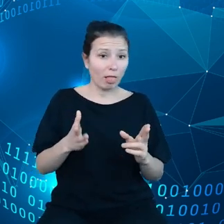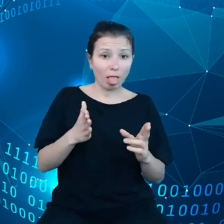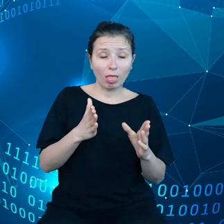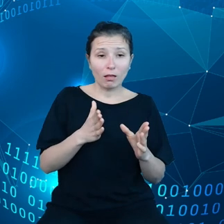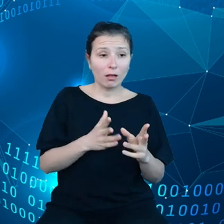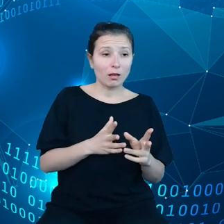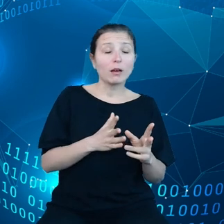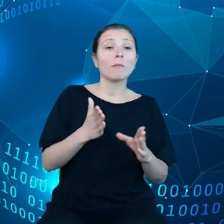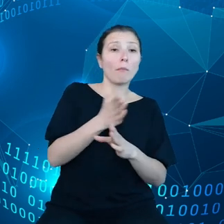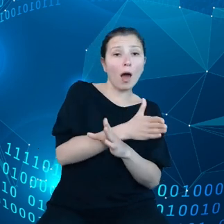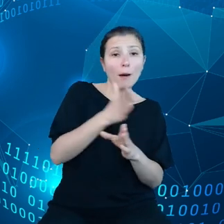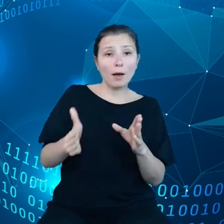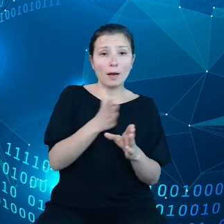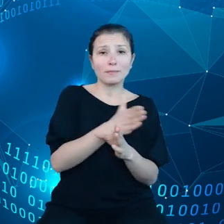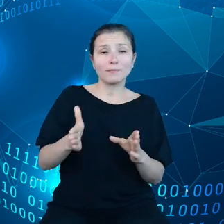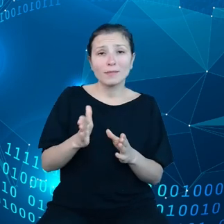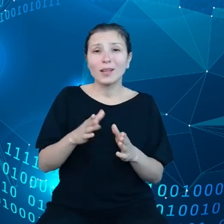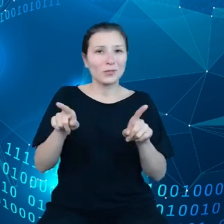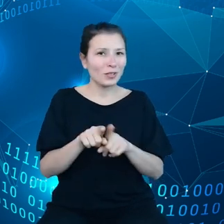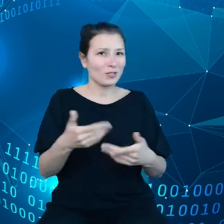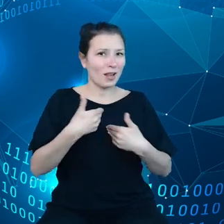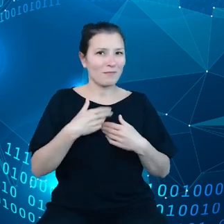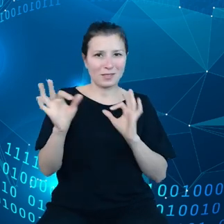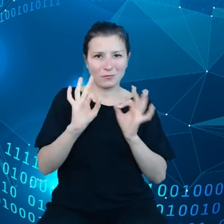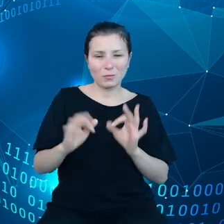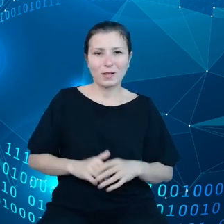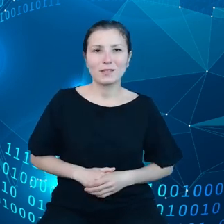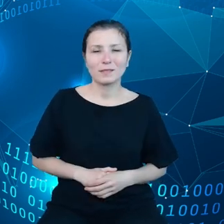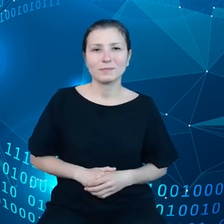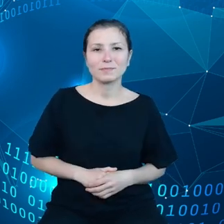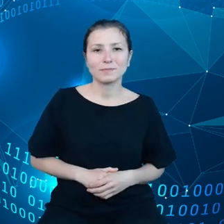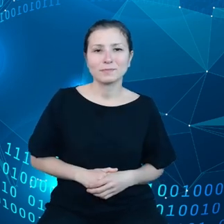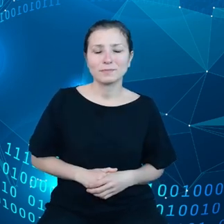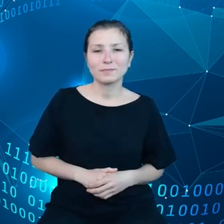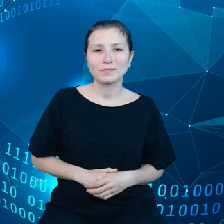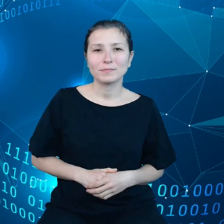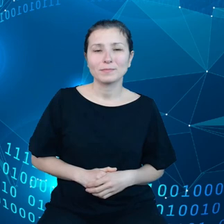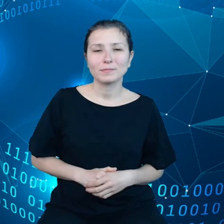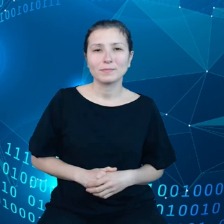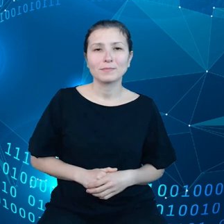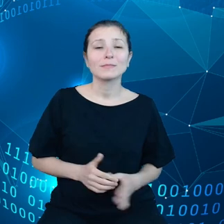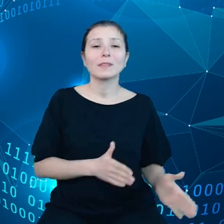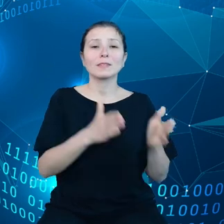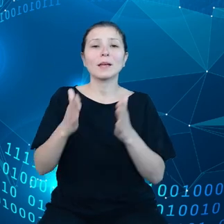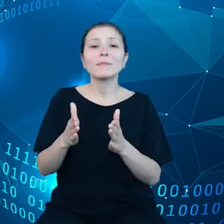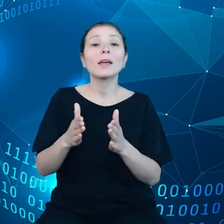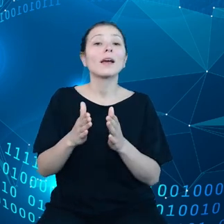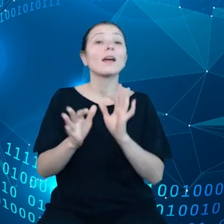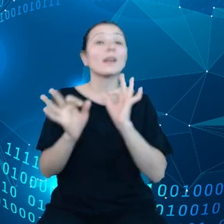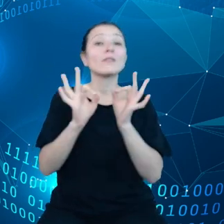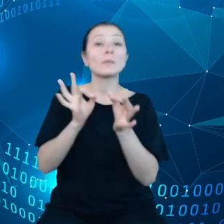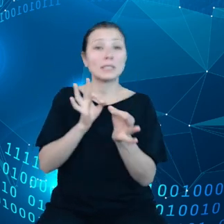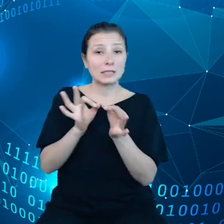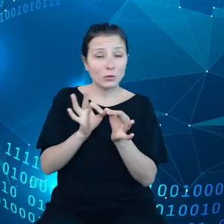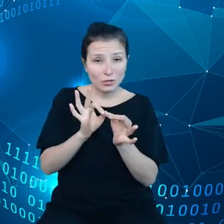to też jest jakaś informacja. Następna rzecz, no to historyczna informacja.